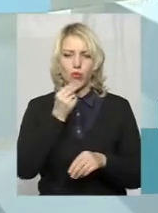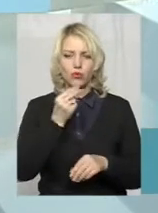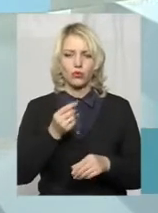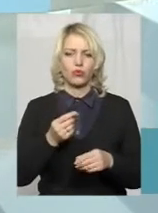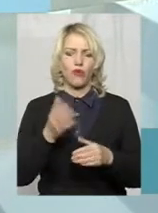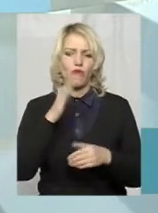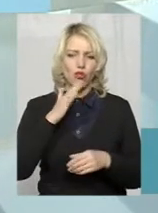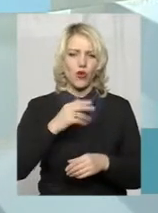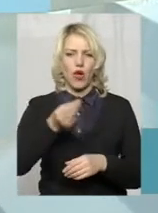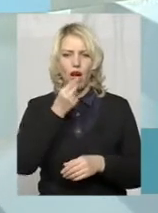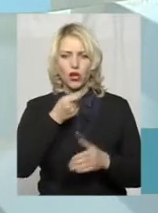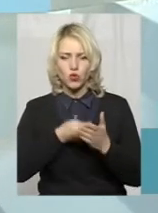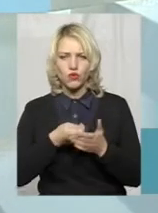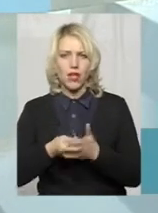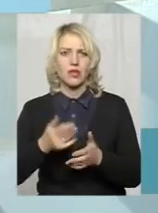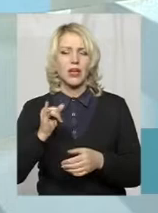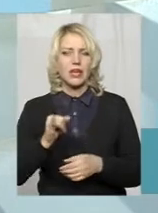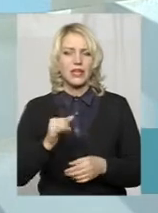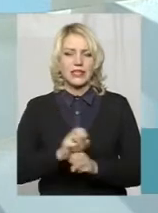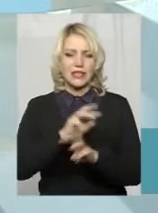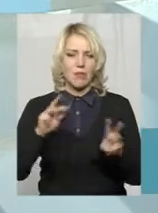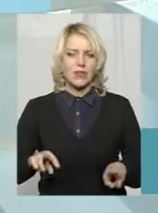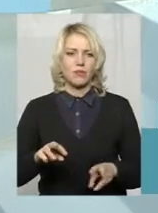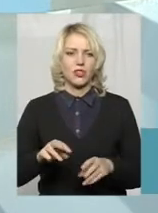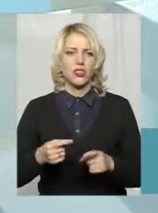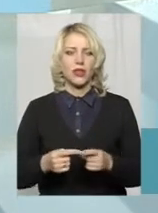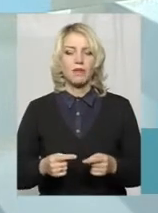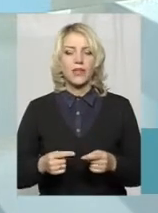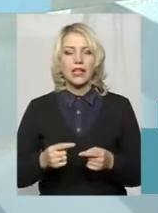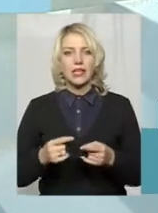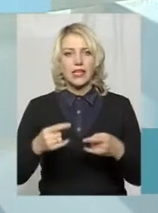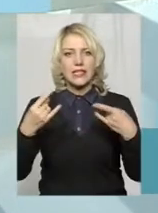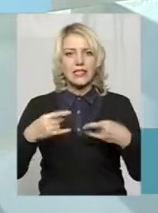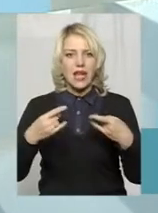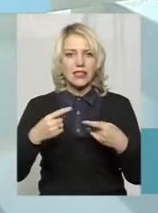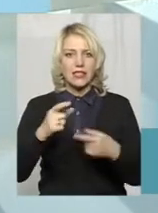харчуванням, знов-таки, забезпечення певними засобами масової інформації,